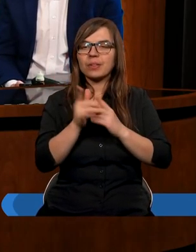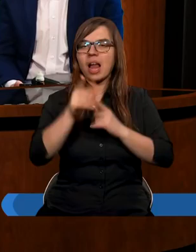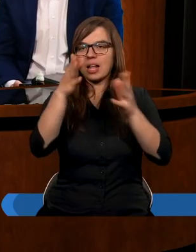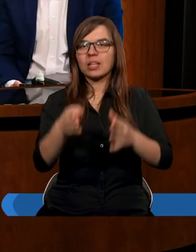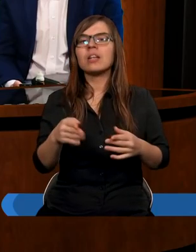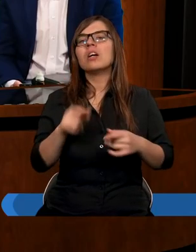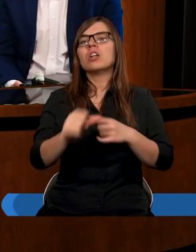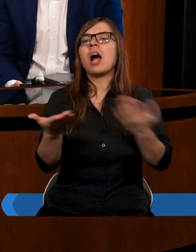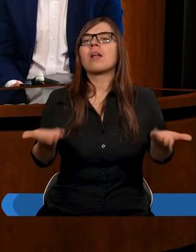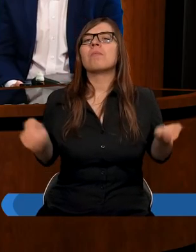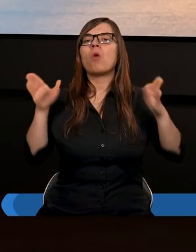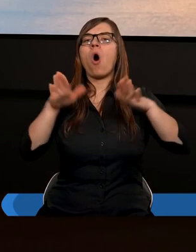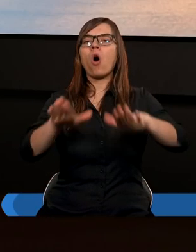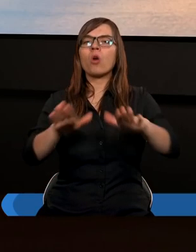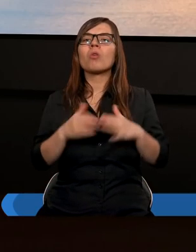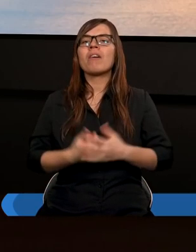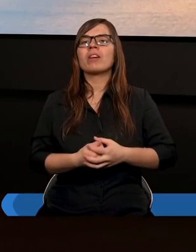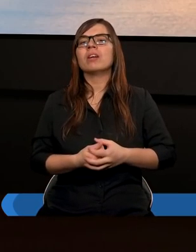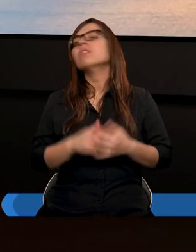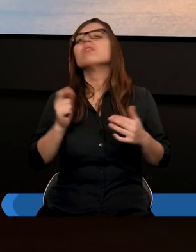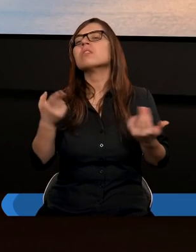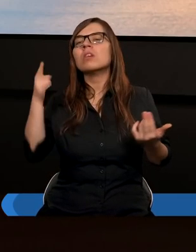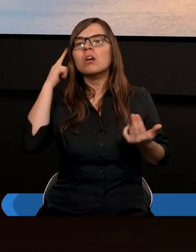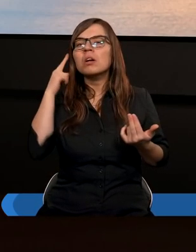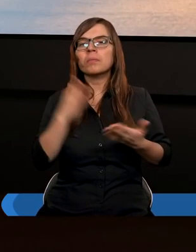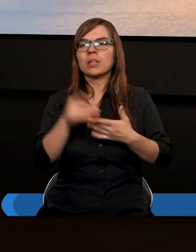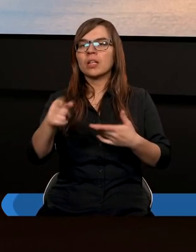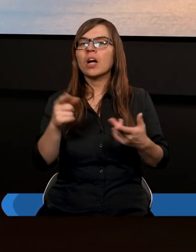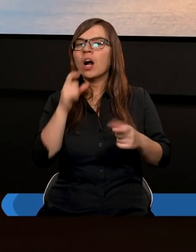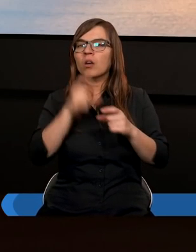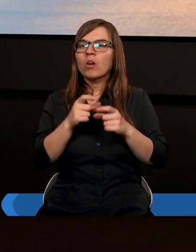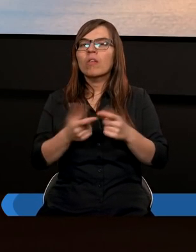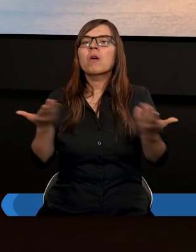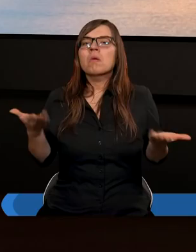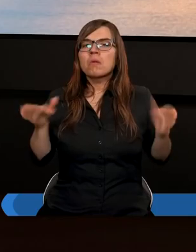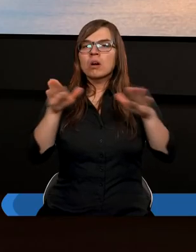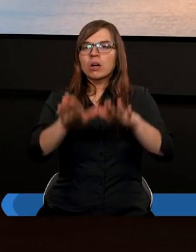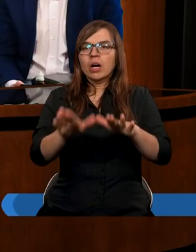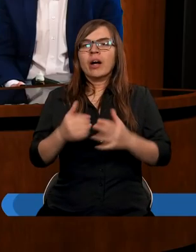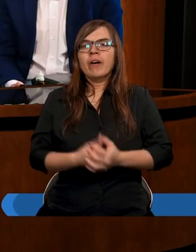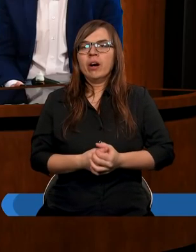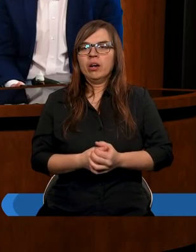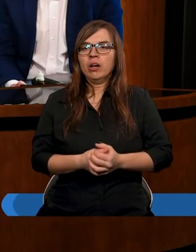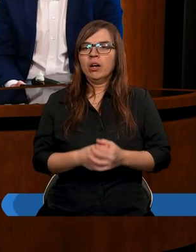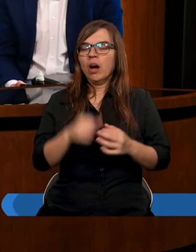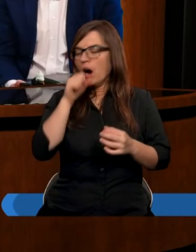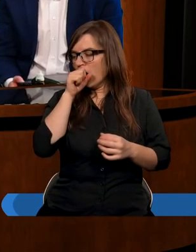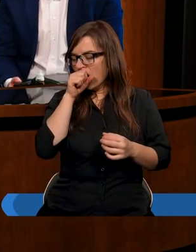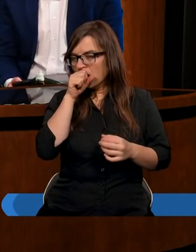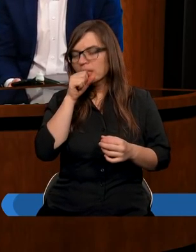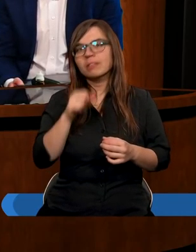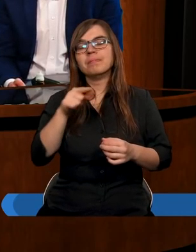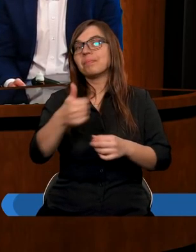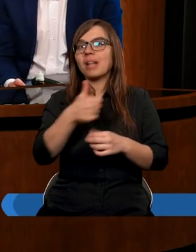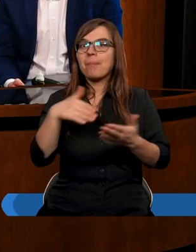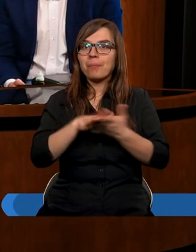ześlę wam błogosławieństwo. Co rozumiemy pod tym wyrażeniem błogosławieństwo? Na samym początku tej